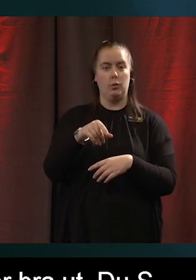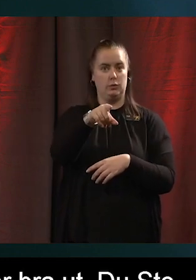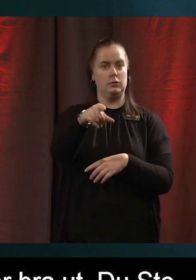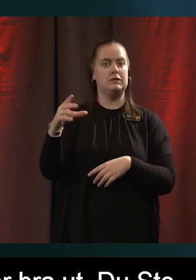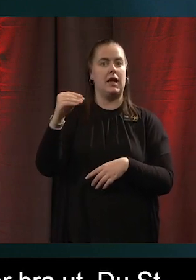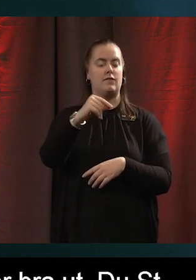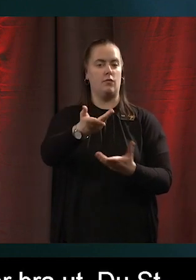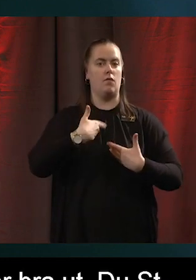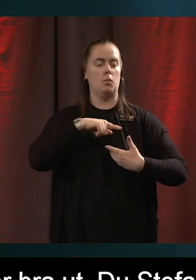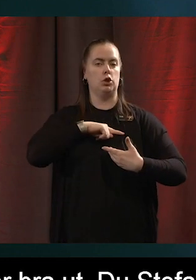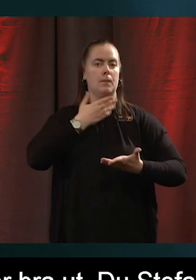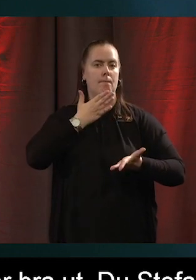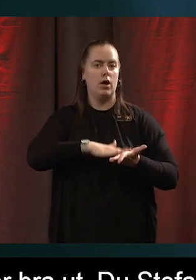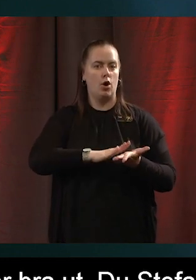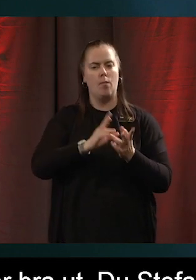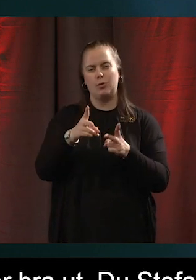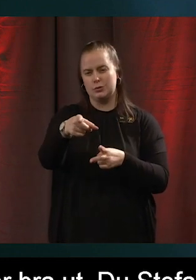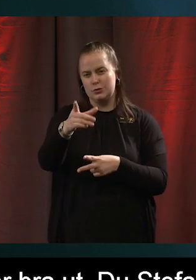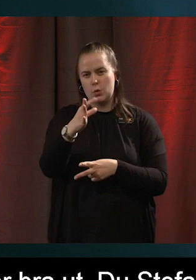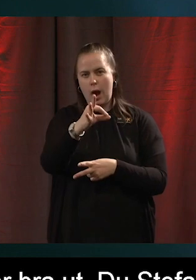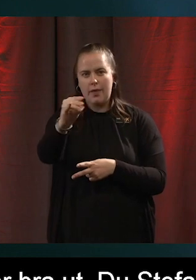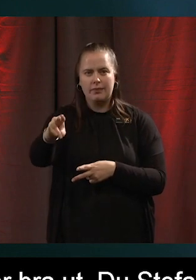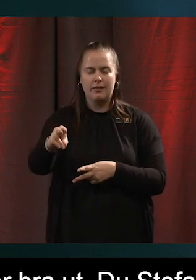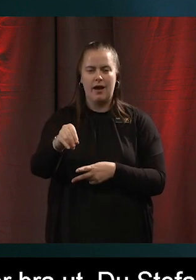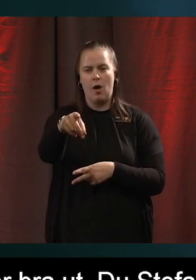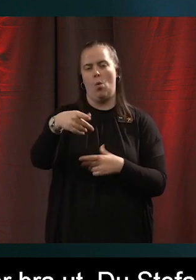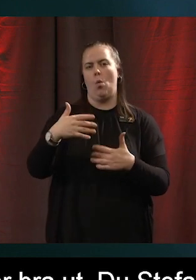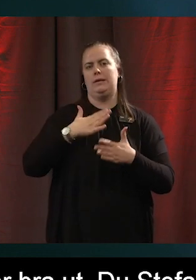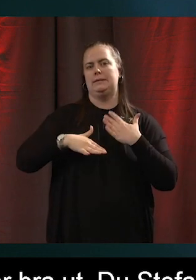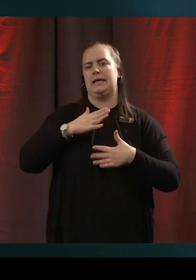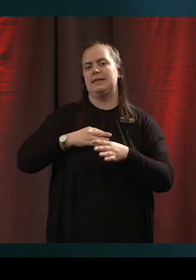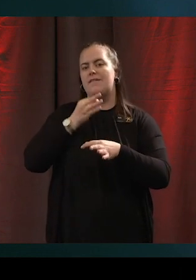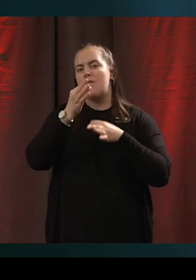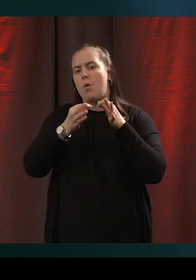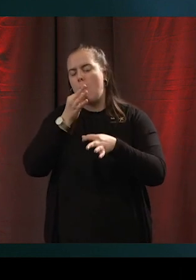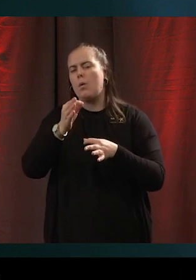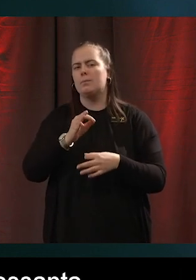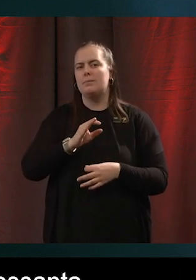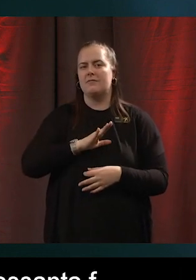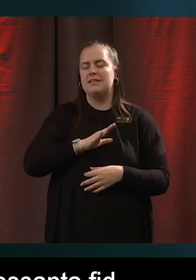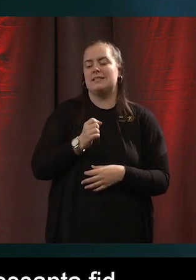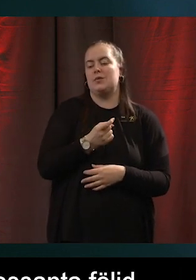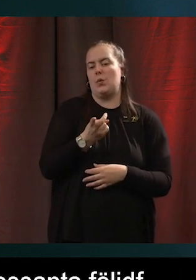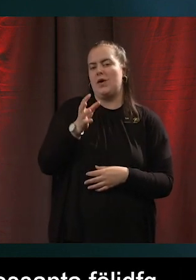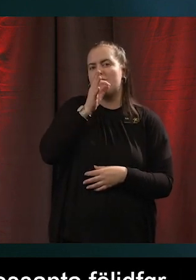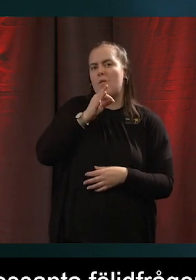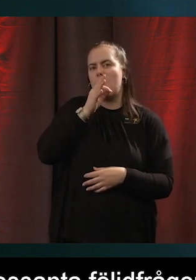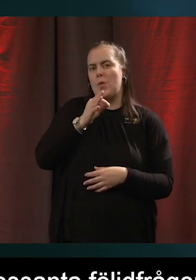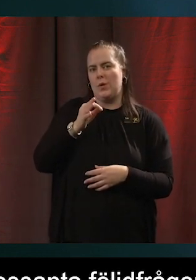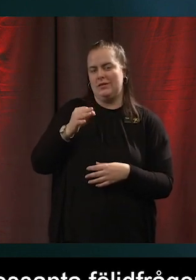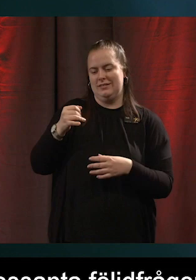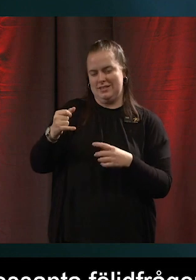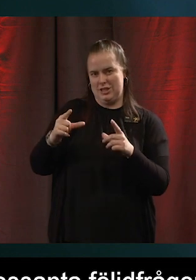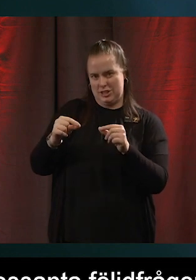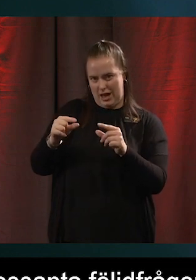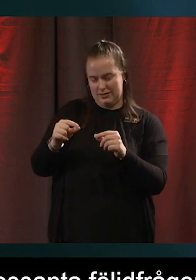mycket beröm och även du Johanna för intressanta följdfrågor. Det finns en del frågor som Therese kommer lyfta upp här men det